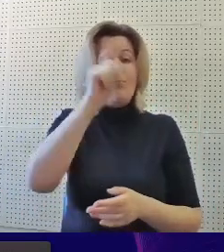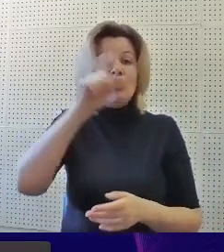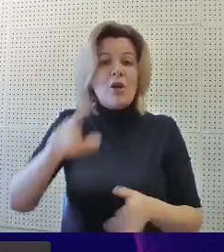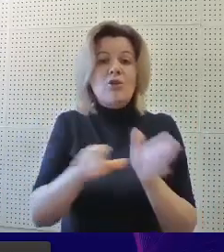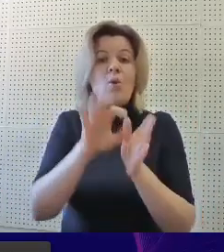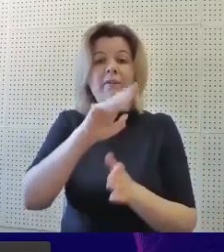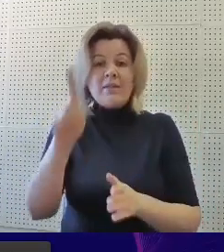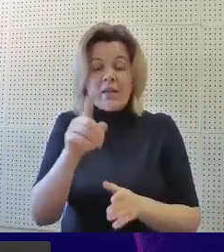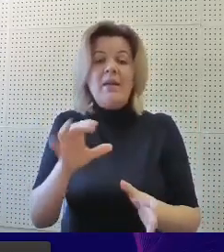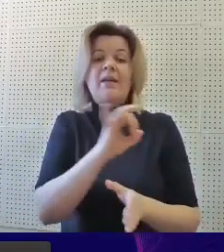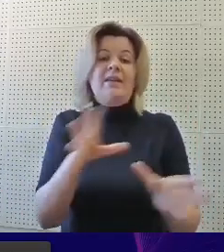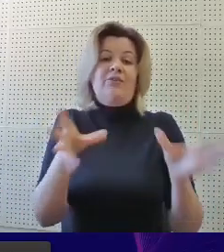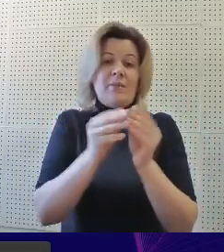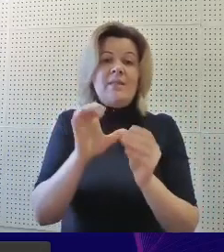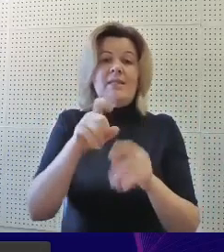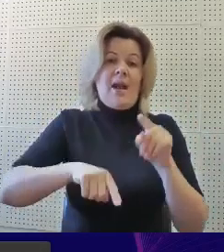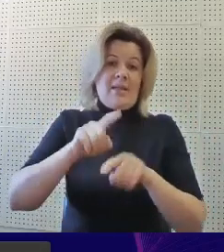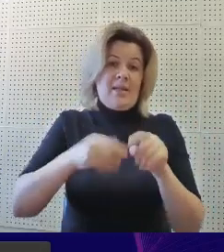ОВЗ вместе с родителями.